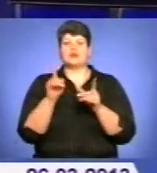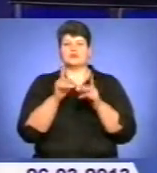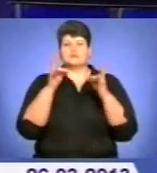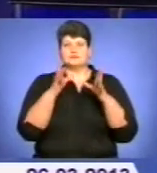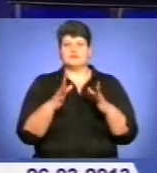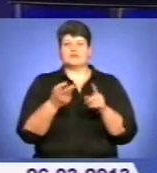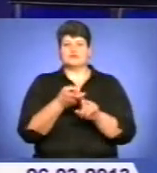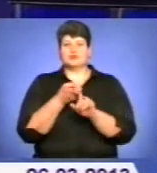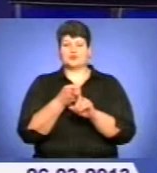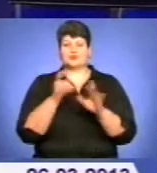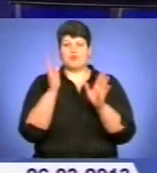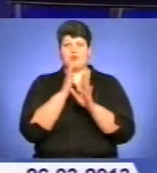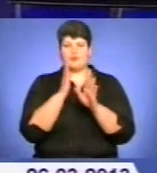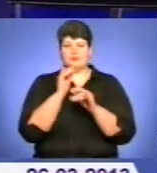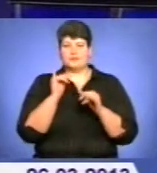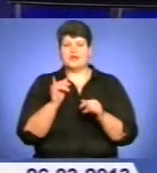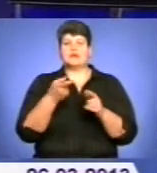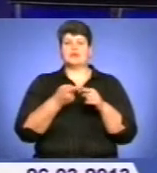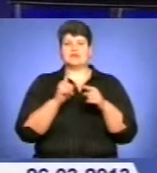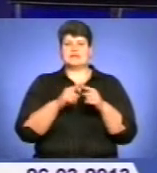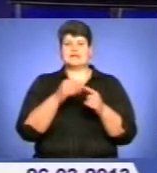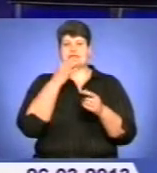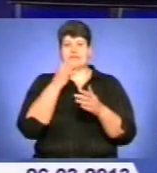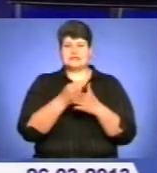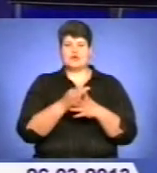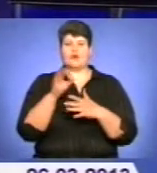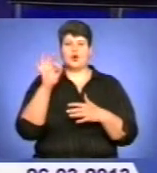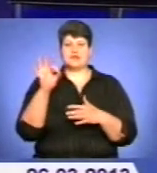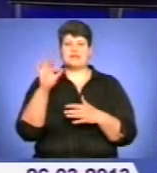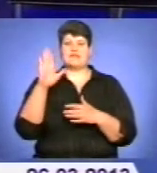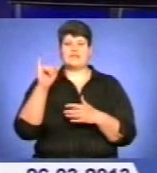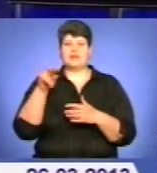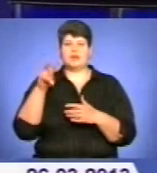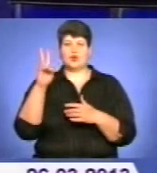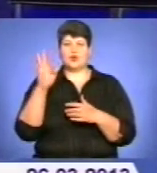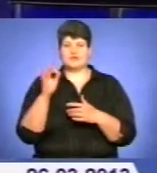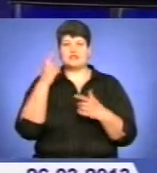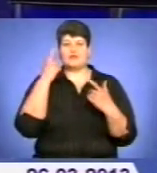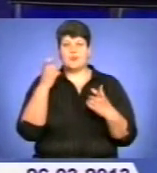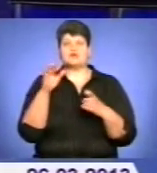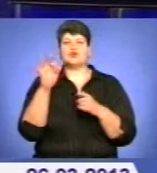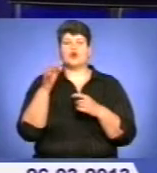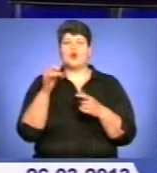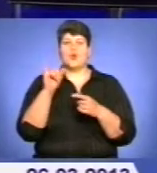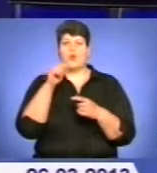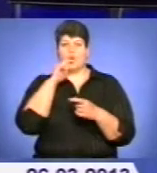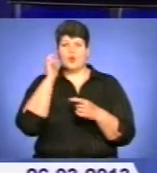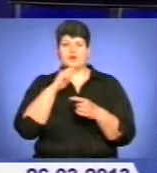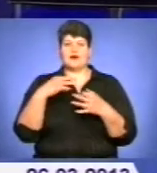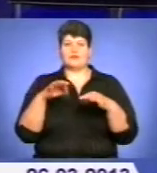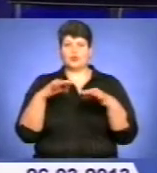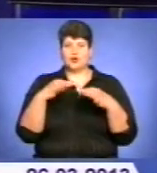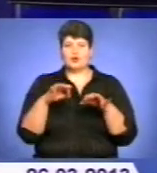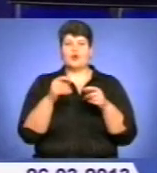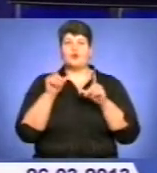негоди. Про це повідомив віце-прем'єр-міністр України Олександр Вілкул. За інформацією «Укравтодору» проїзд автошляхами